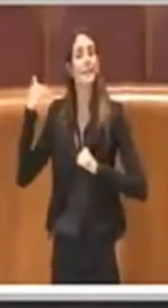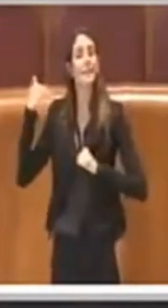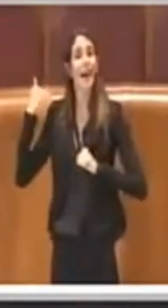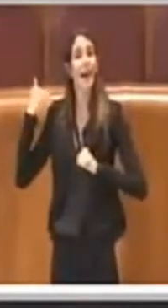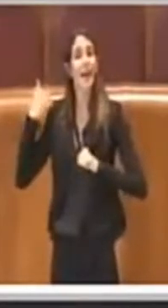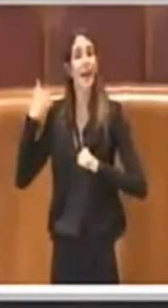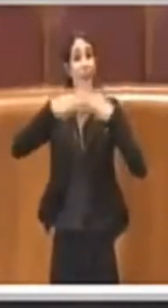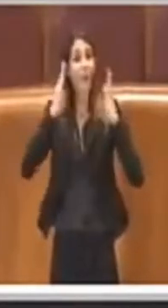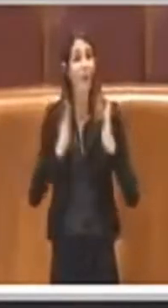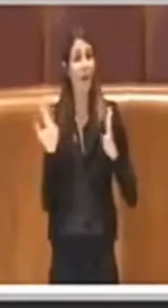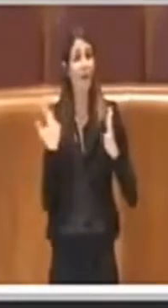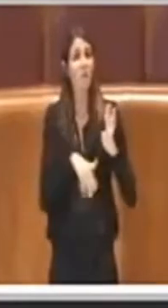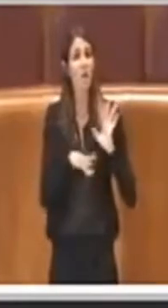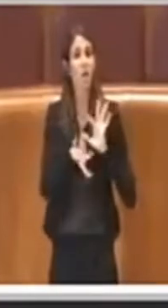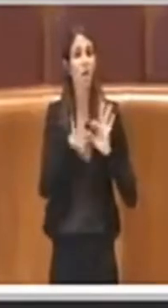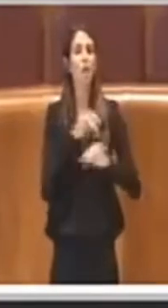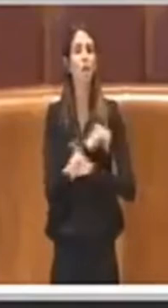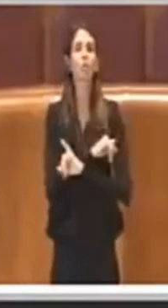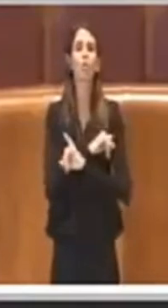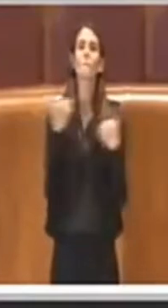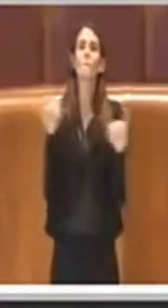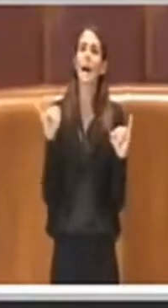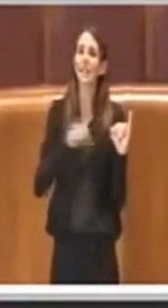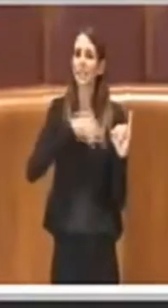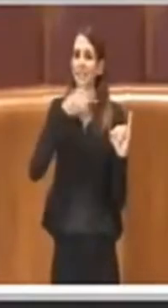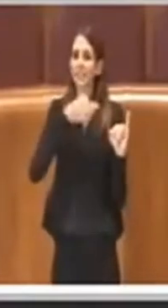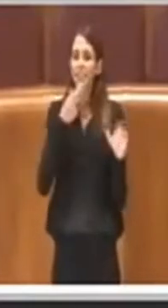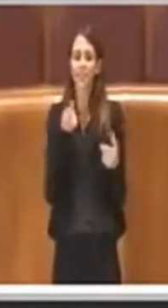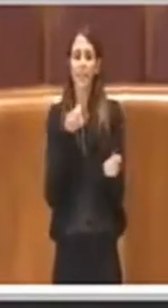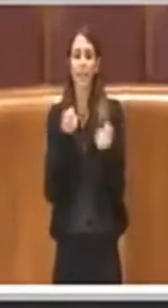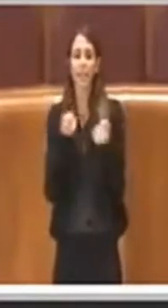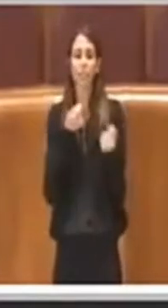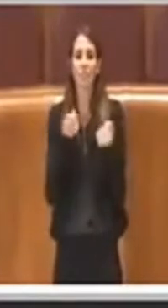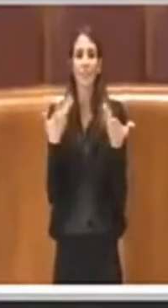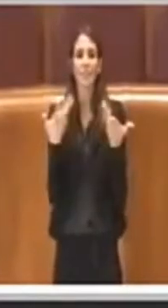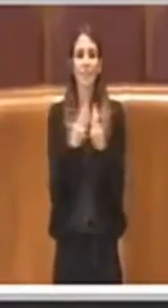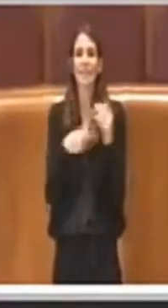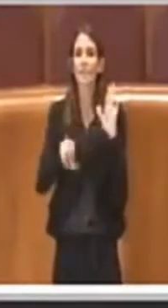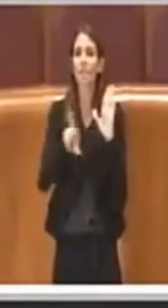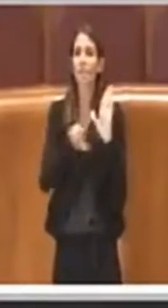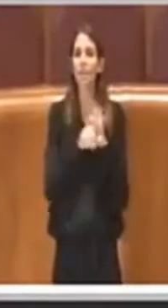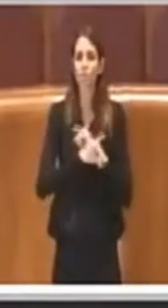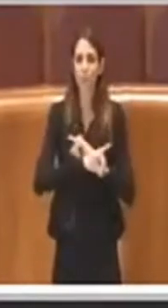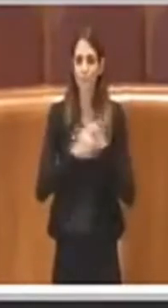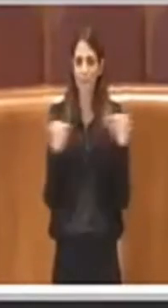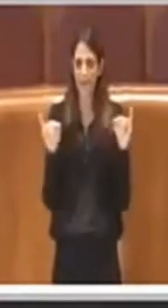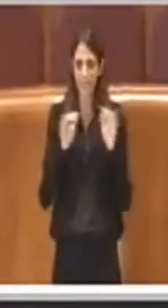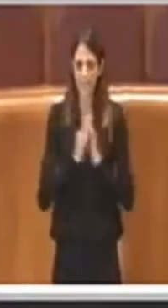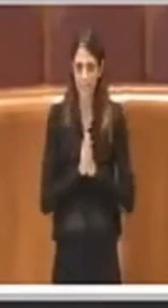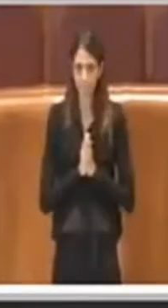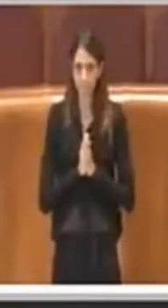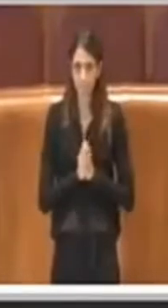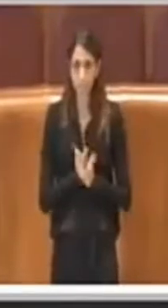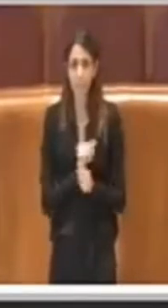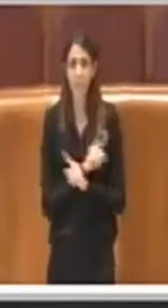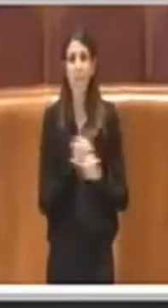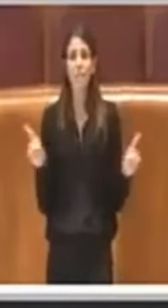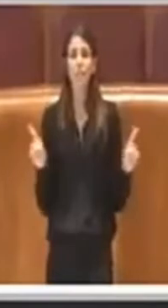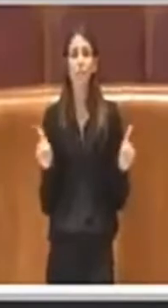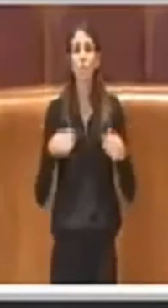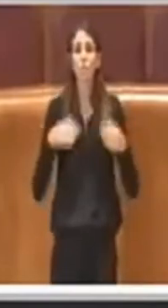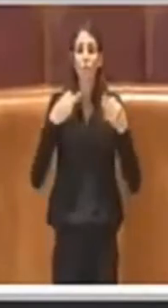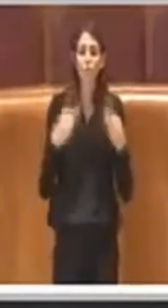regolamentare questo argomento. Nessuna si era presa la briga di fare delle